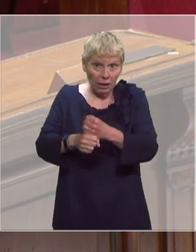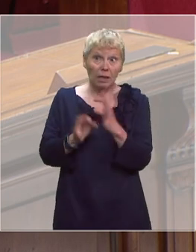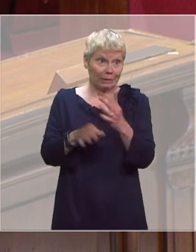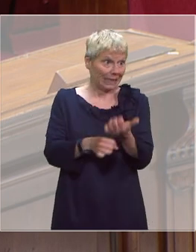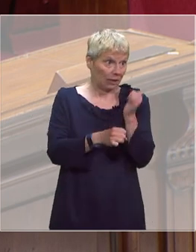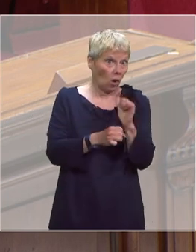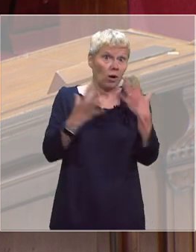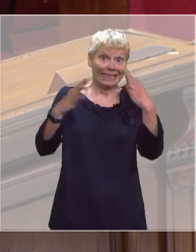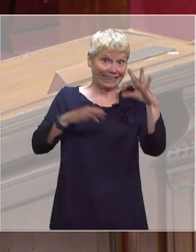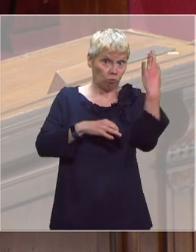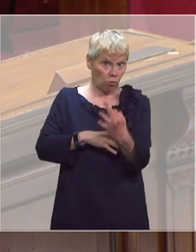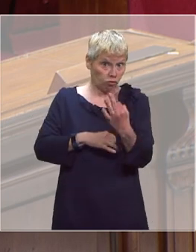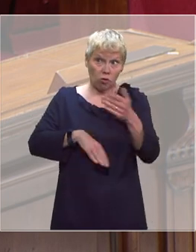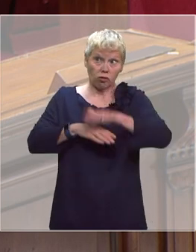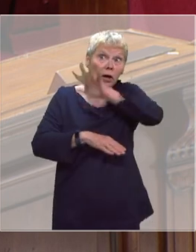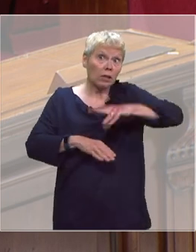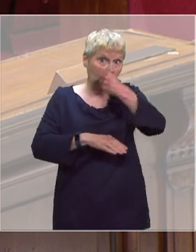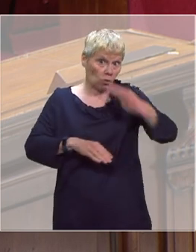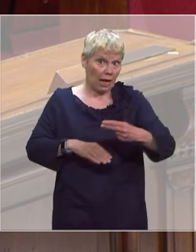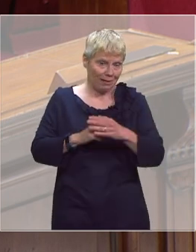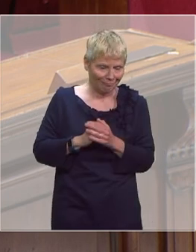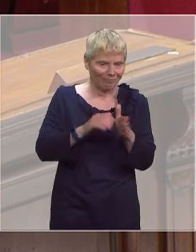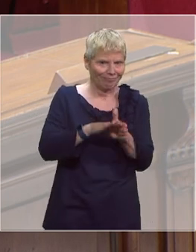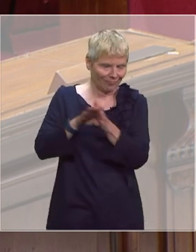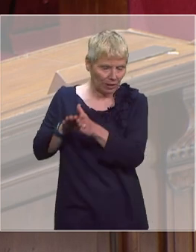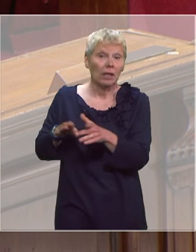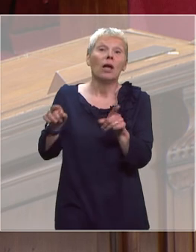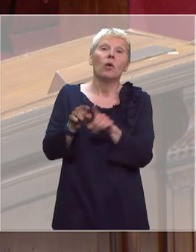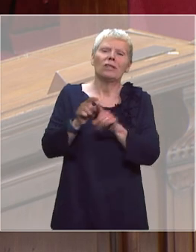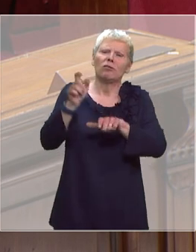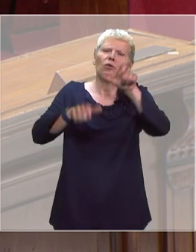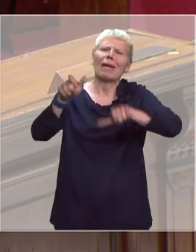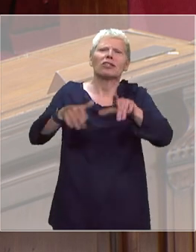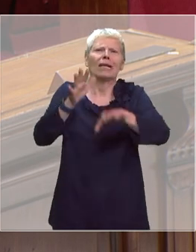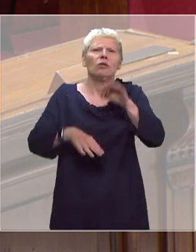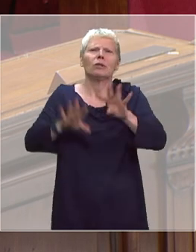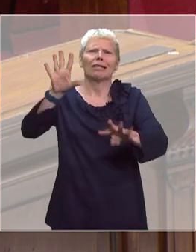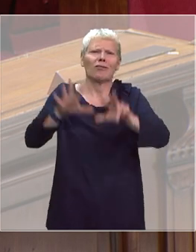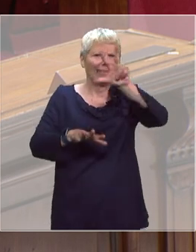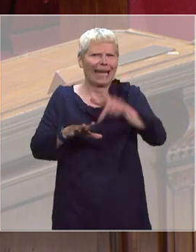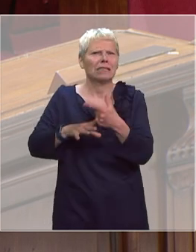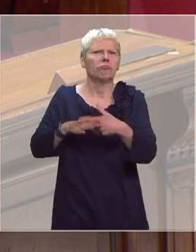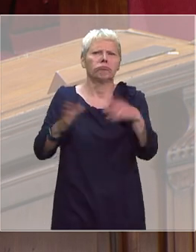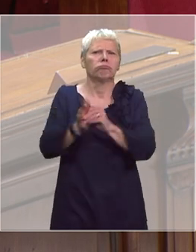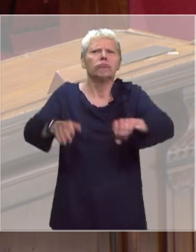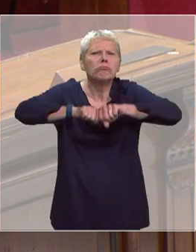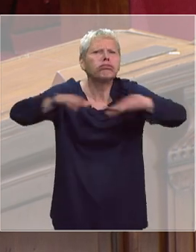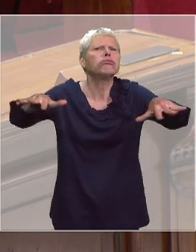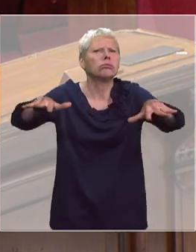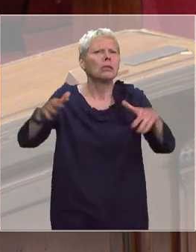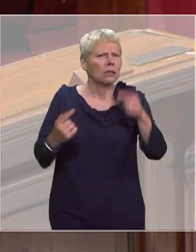% des créations de postes nationales je ne m'a pas échappé que certains élus de Seine-Saint-Denis avaient fait une tribune sur le sujet